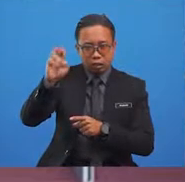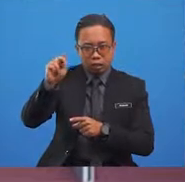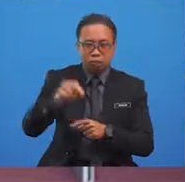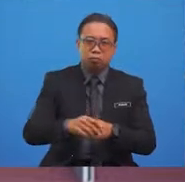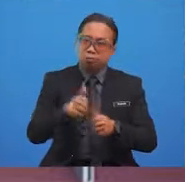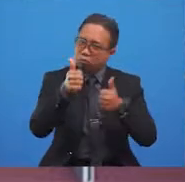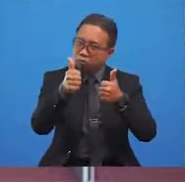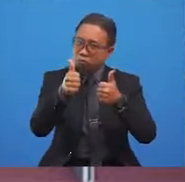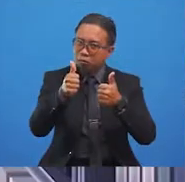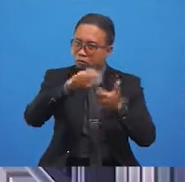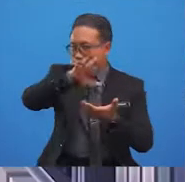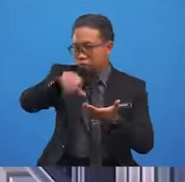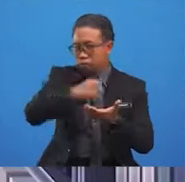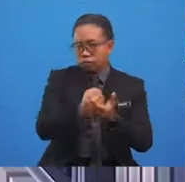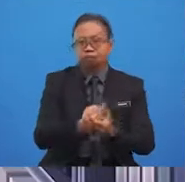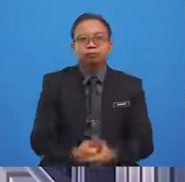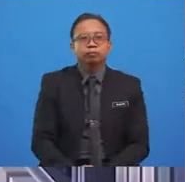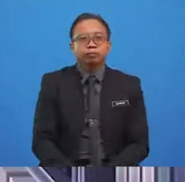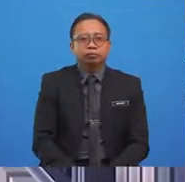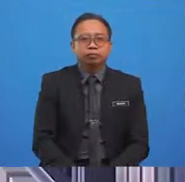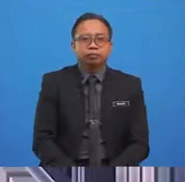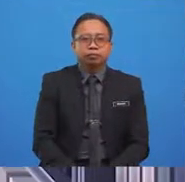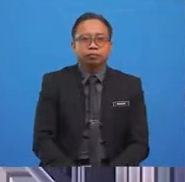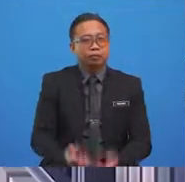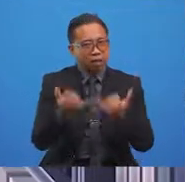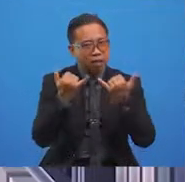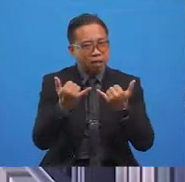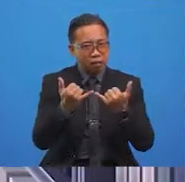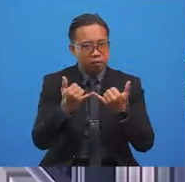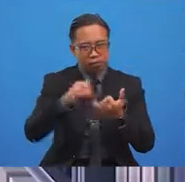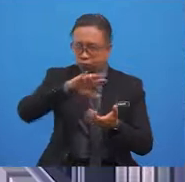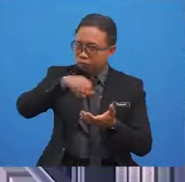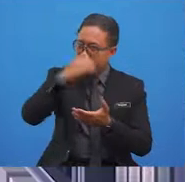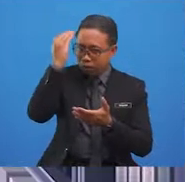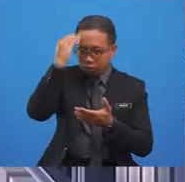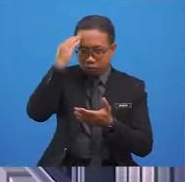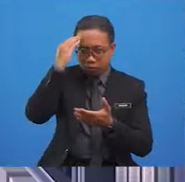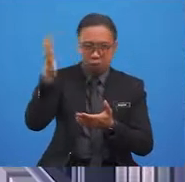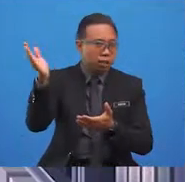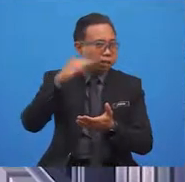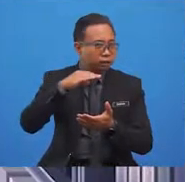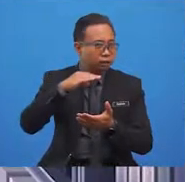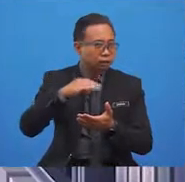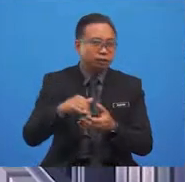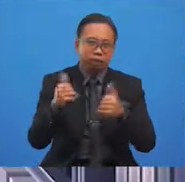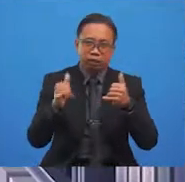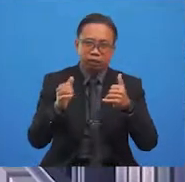job, everyone. Now that you know how to do this, let's start the game.